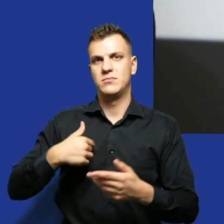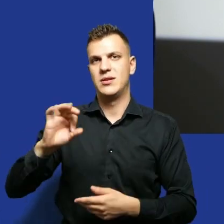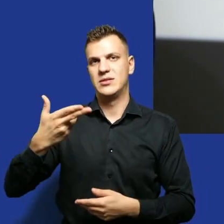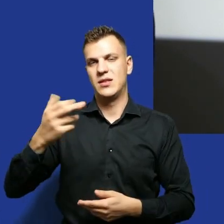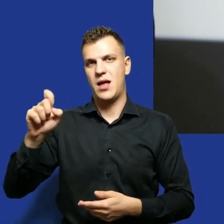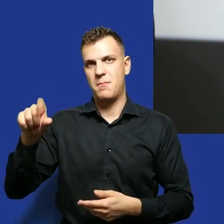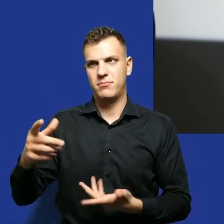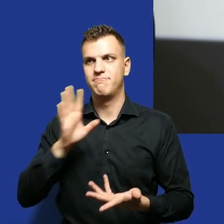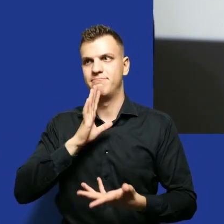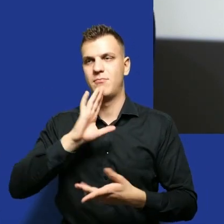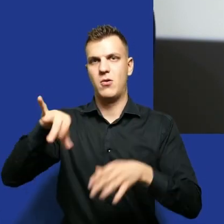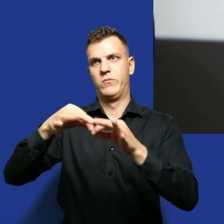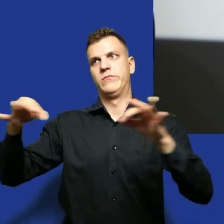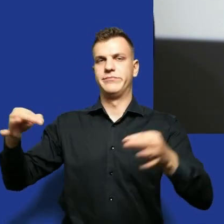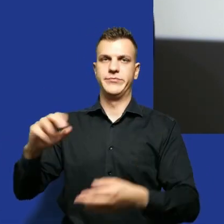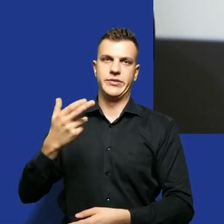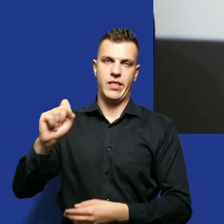taką wisienkę na torcie, że tak powiem.